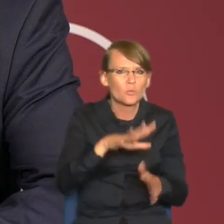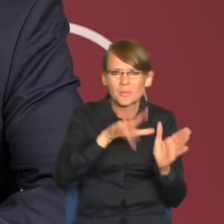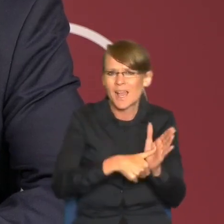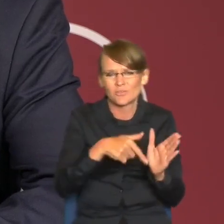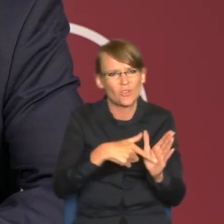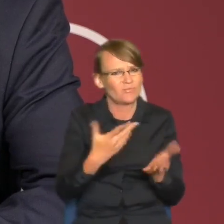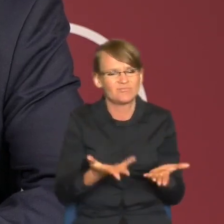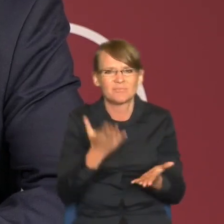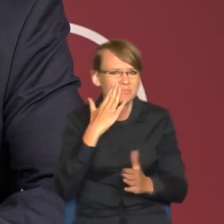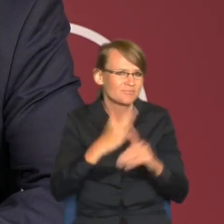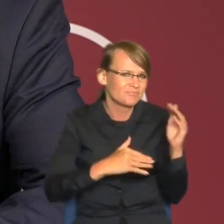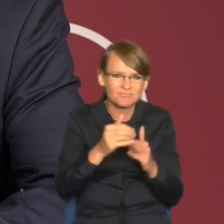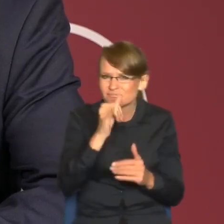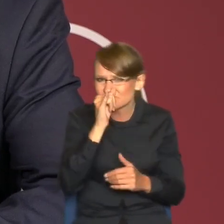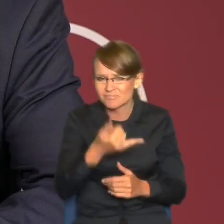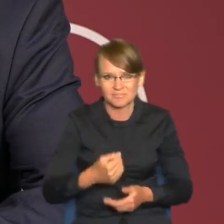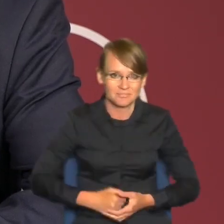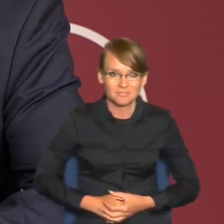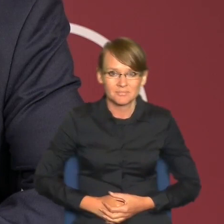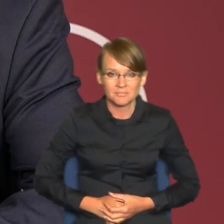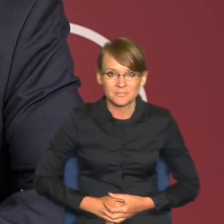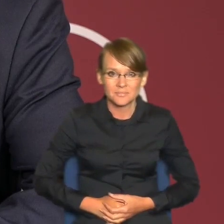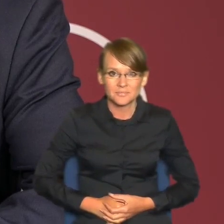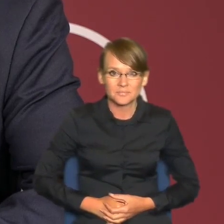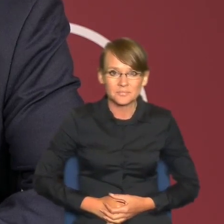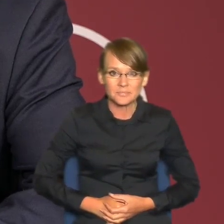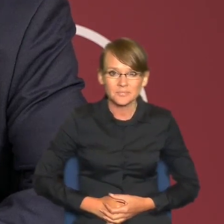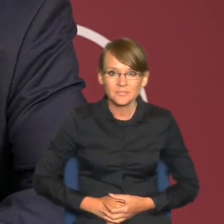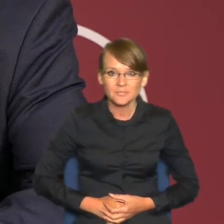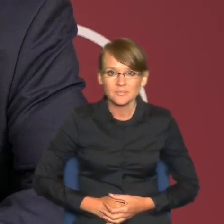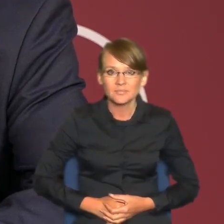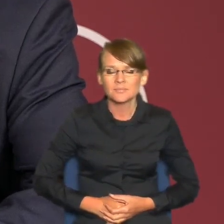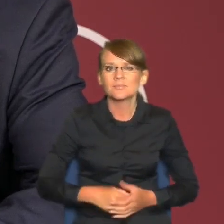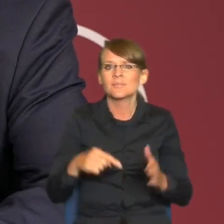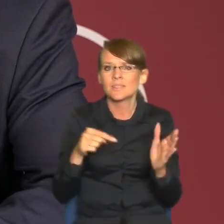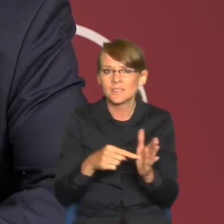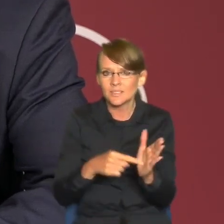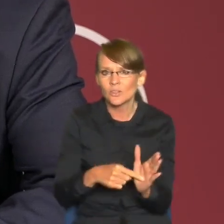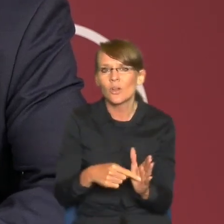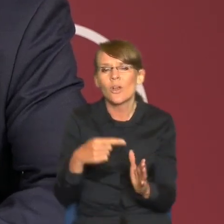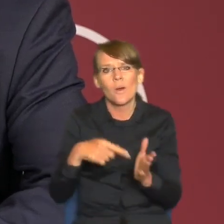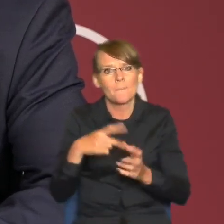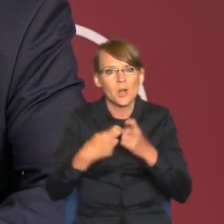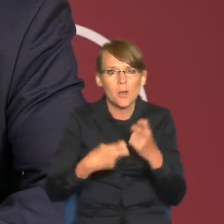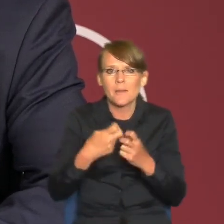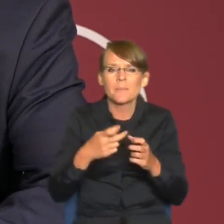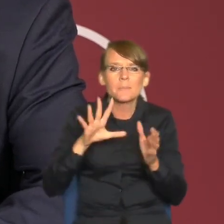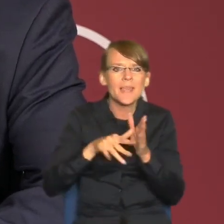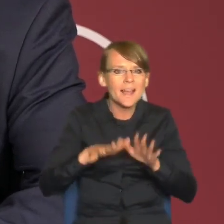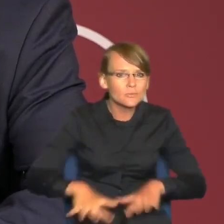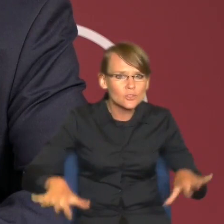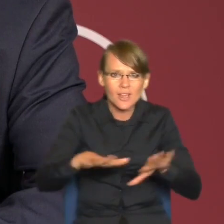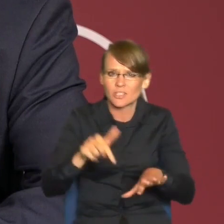To jest faktycznie wielkie wyzwanie dla recyklingu przestrzeni w miasta. Wydaje się, że w miastach jest mnóstwo